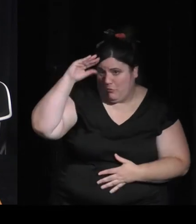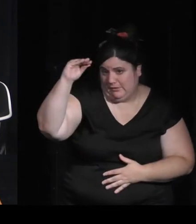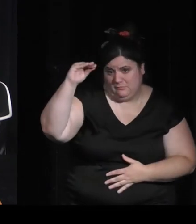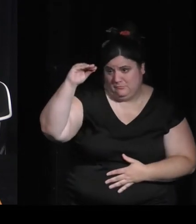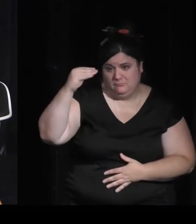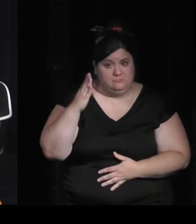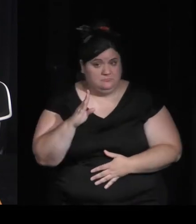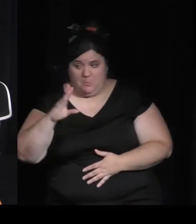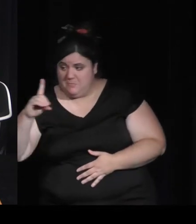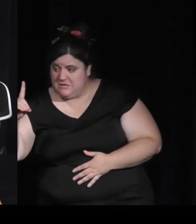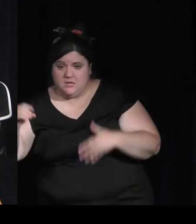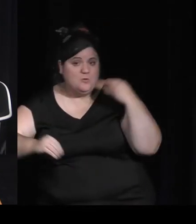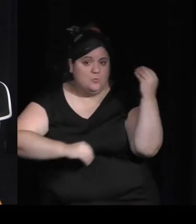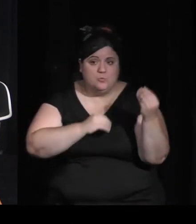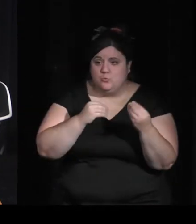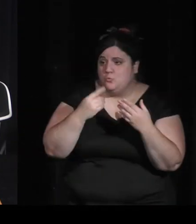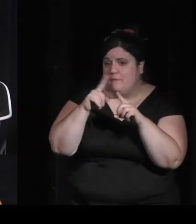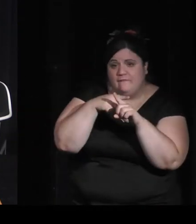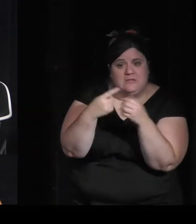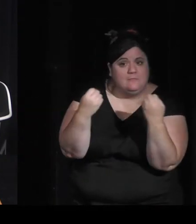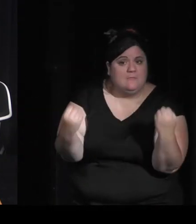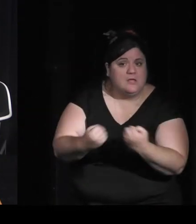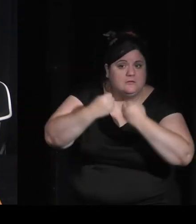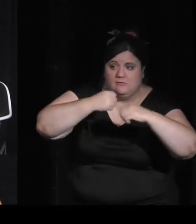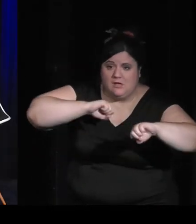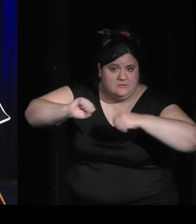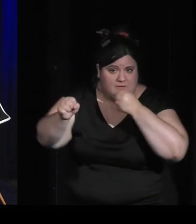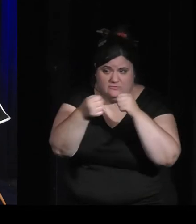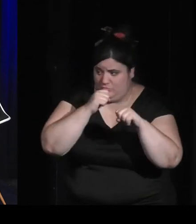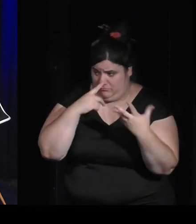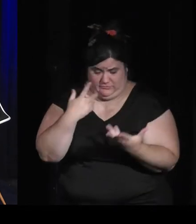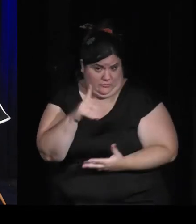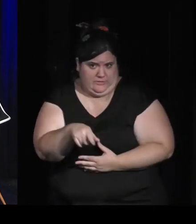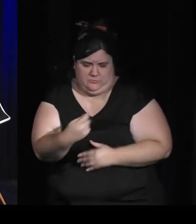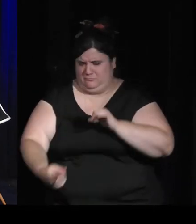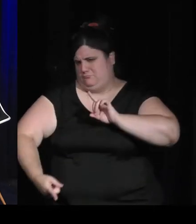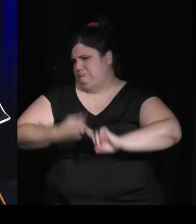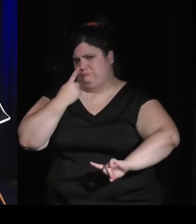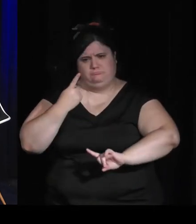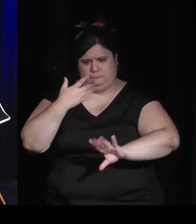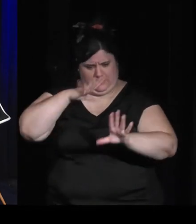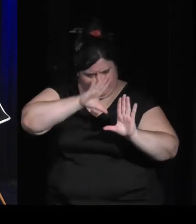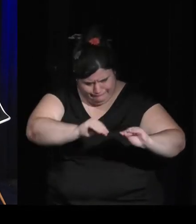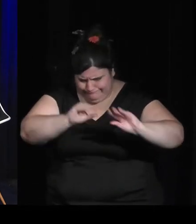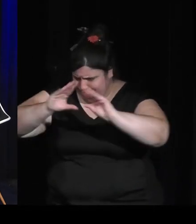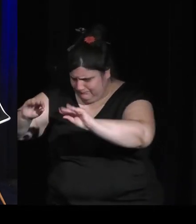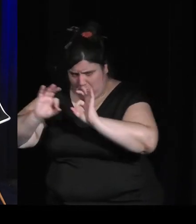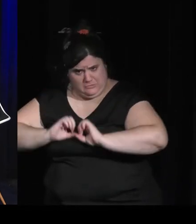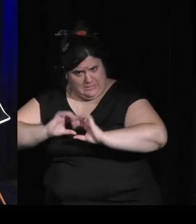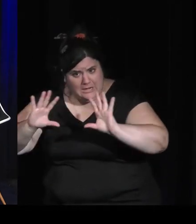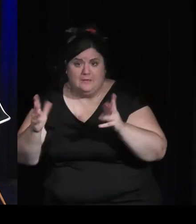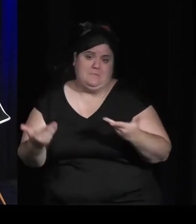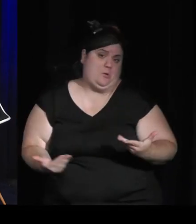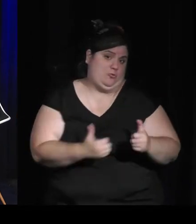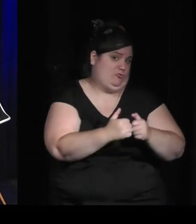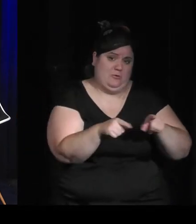ce soit dans la BD, dans l'animation et maintenant dans le jeu vidéo,'était central. Et donc, je suis rapidement venu à ça. Et puis après,